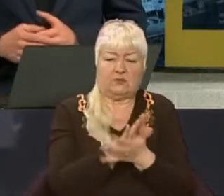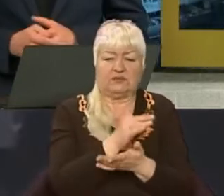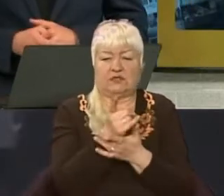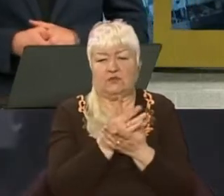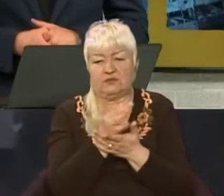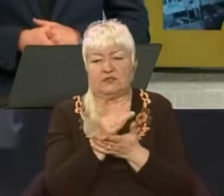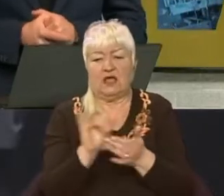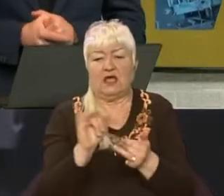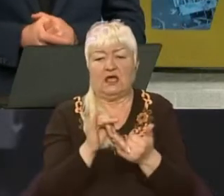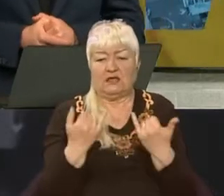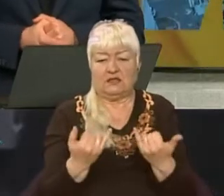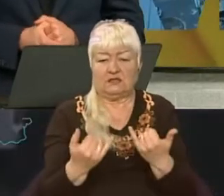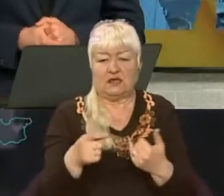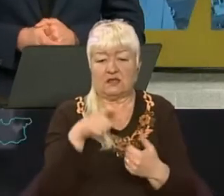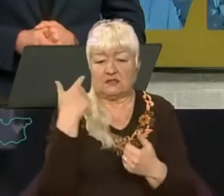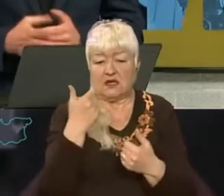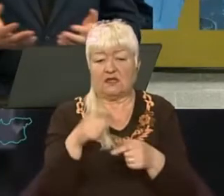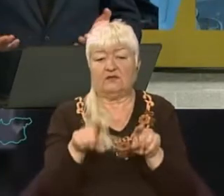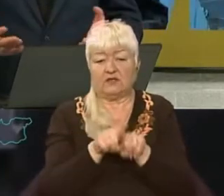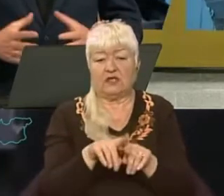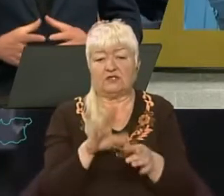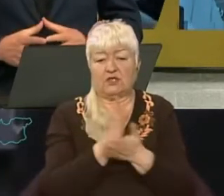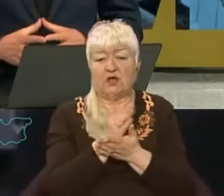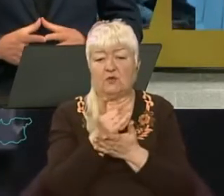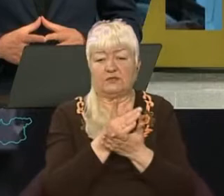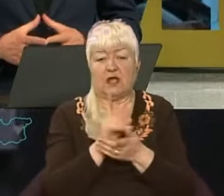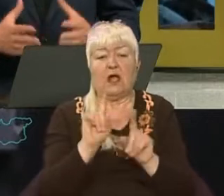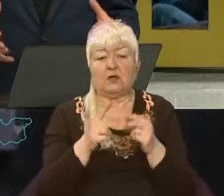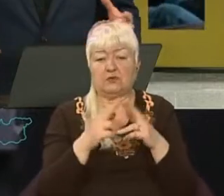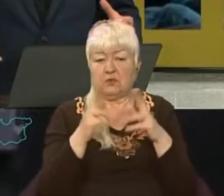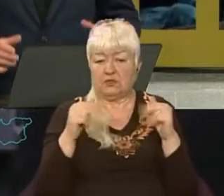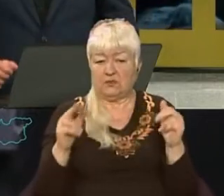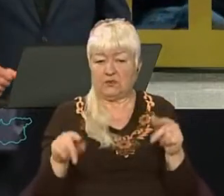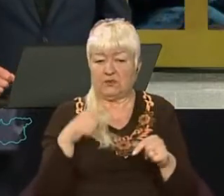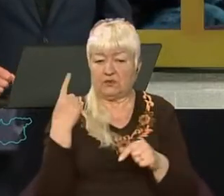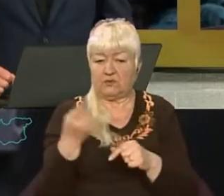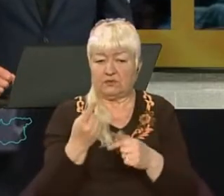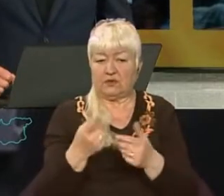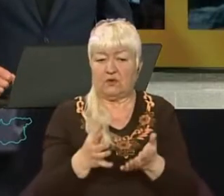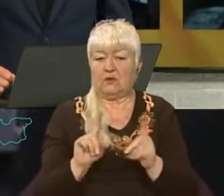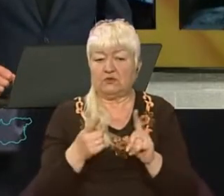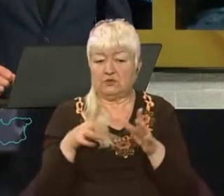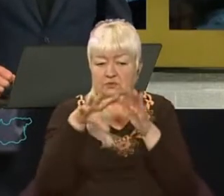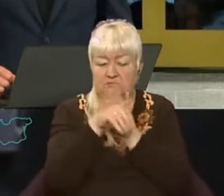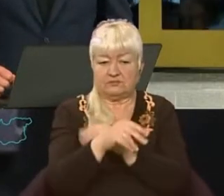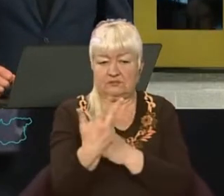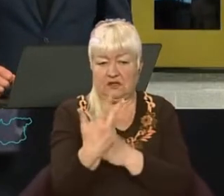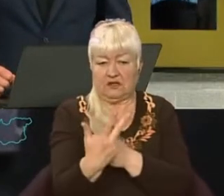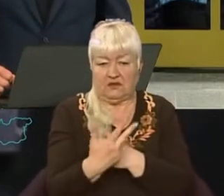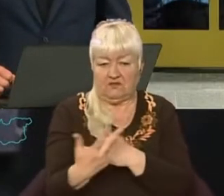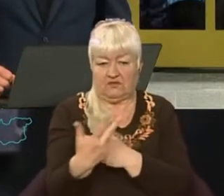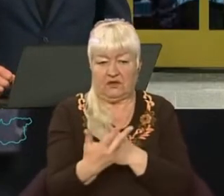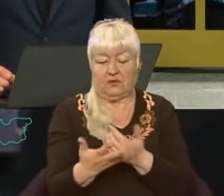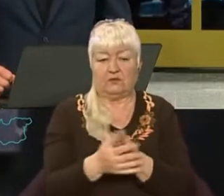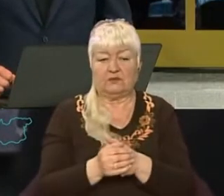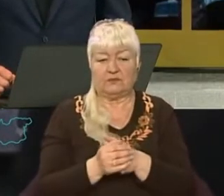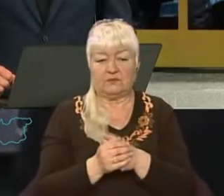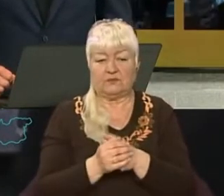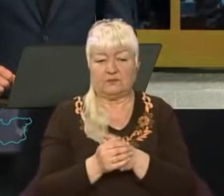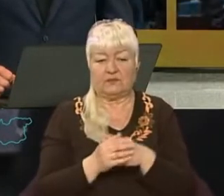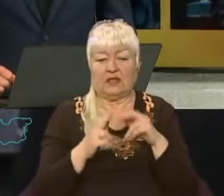обстрілювалися, і зараз Харківська також обстрілюється окупантами. А чому саме в Дніпропетровській? Чому вона в цій триті опинилася область?